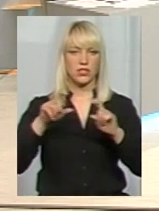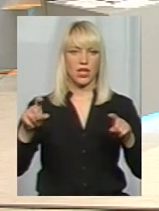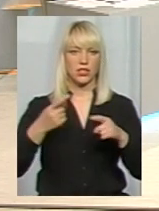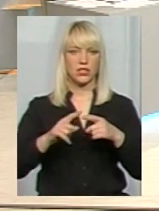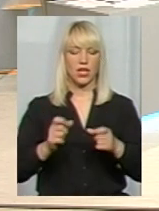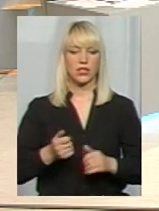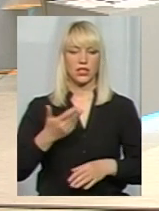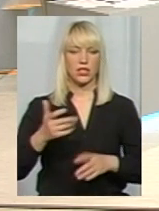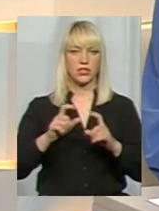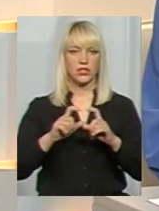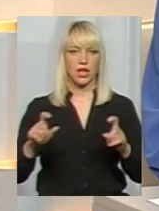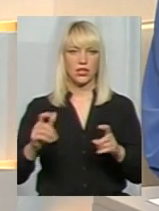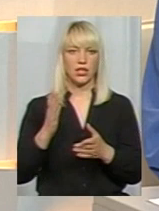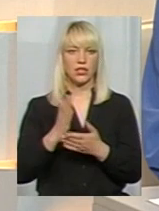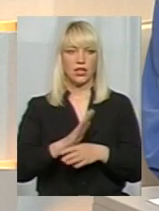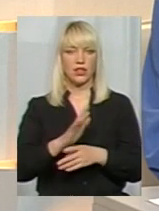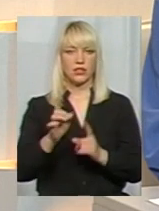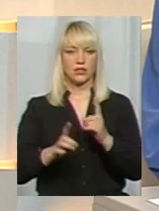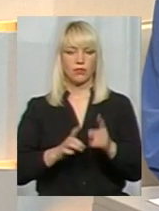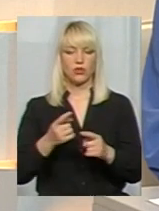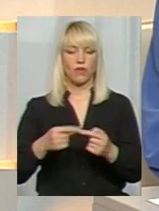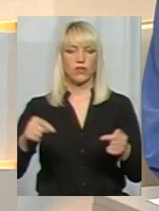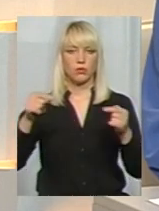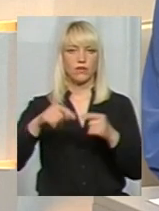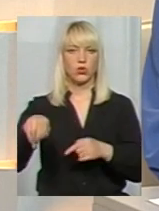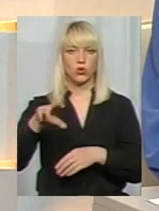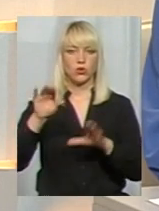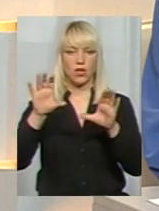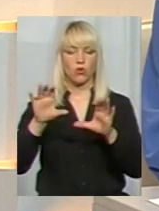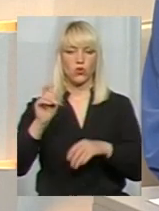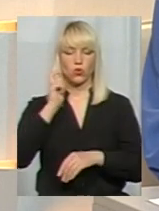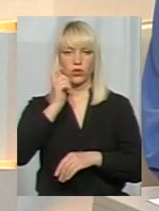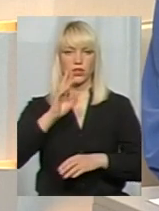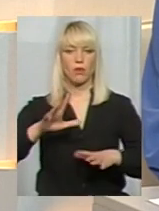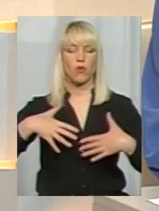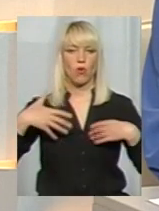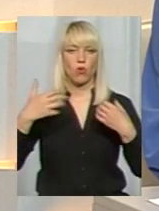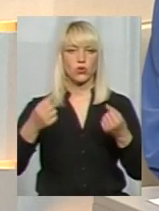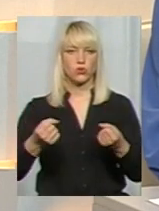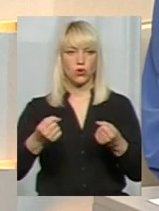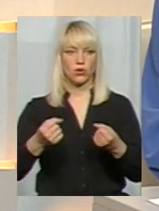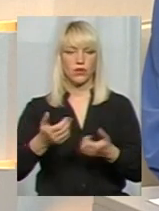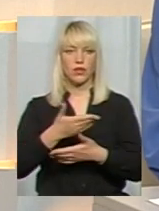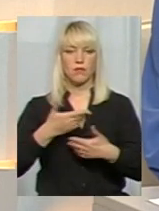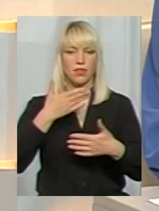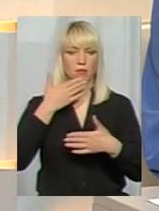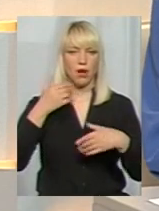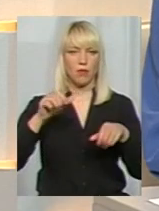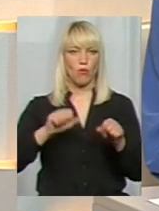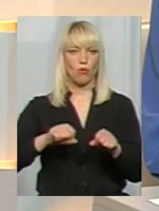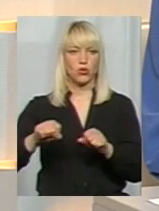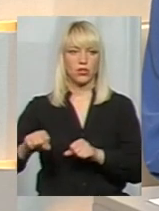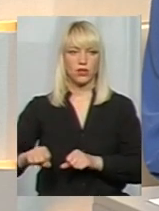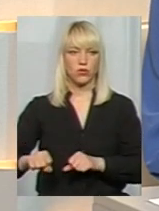кількість закладів у нас є незміною. Відповідно до закону України про оздоровлення, ми не маємо можливості